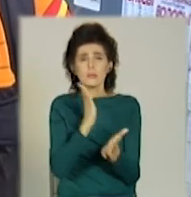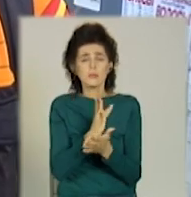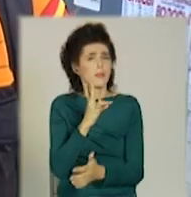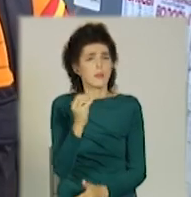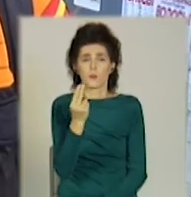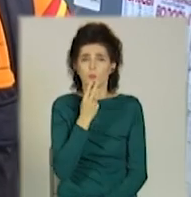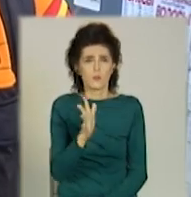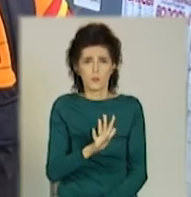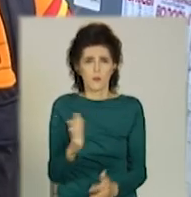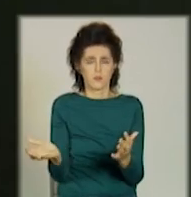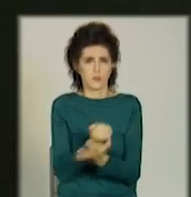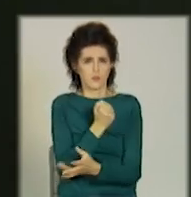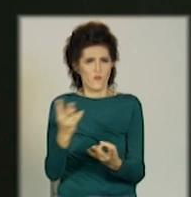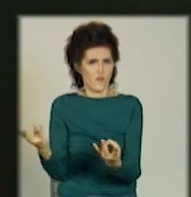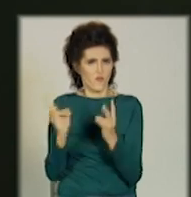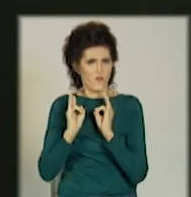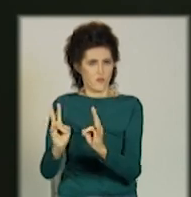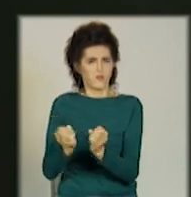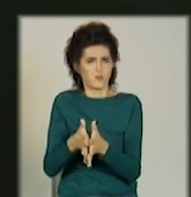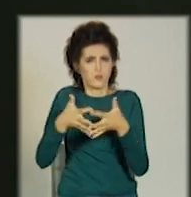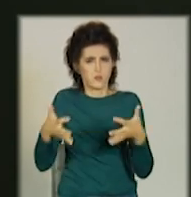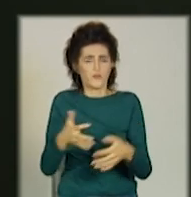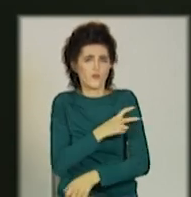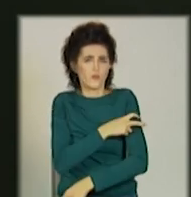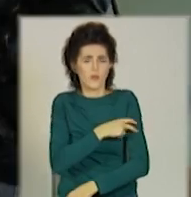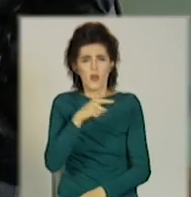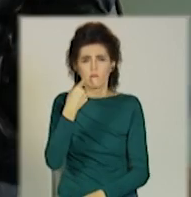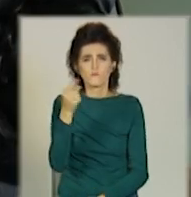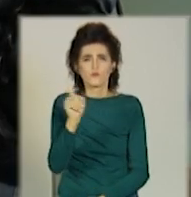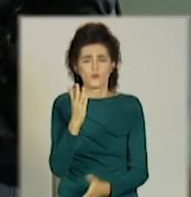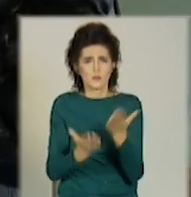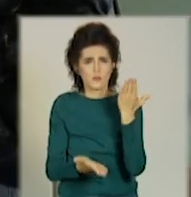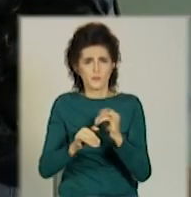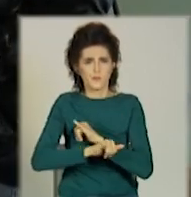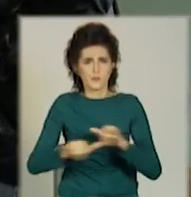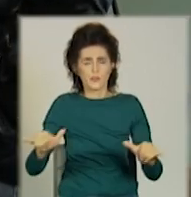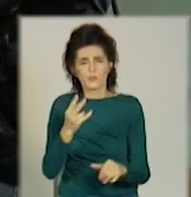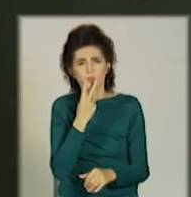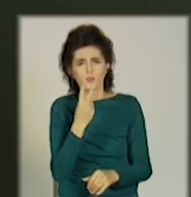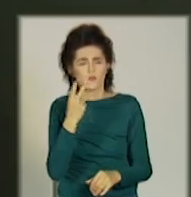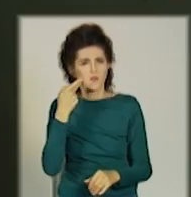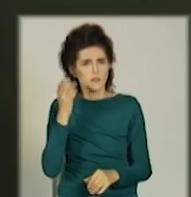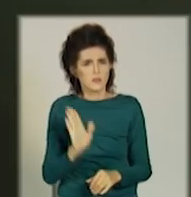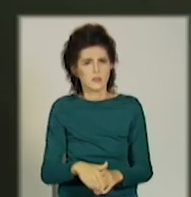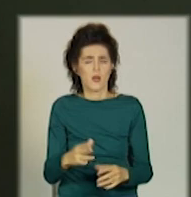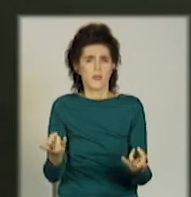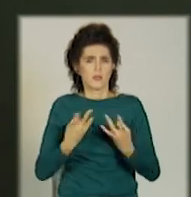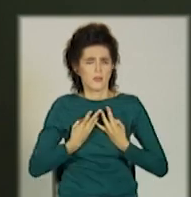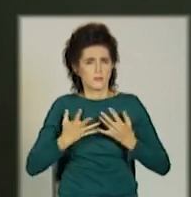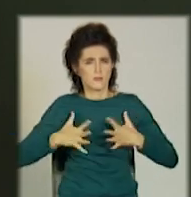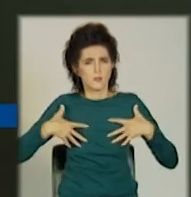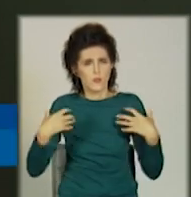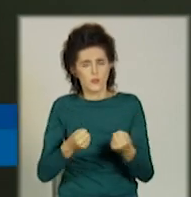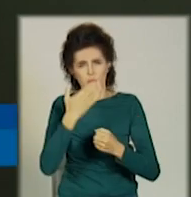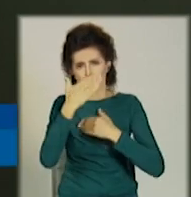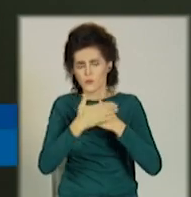вони більше отримують вреда. Це підтверджують лікарі. Пасивне куріння дуже шкодить здоров'ю. Пасивний курильщик страдає на